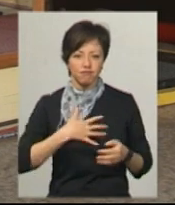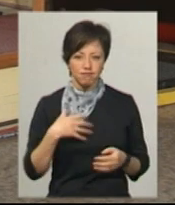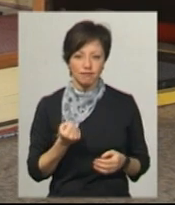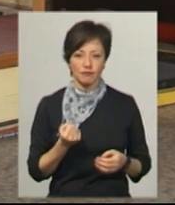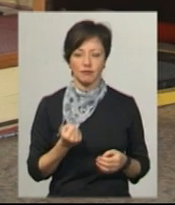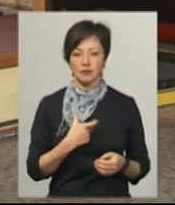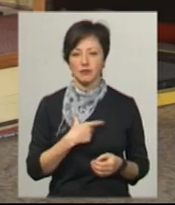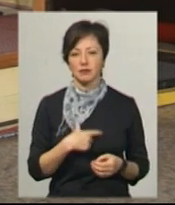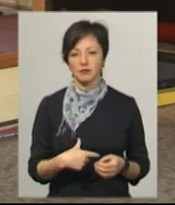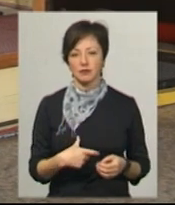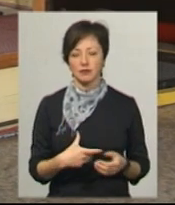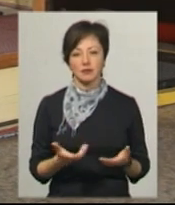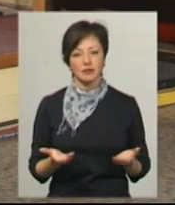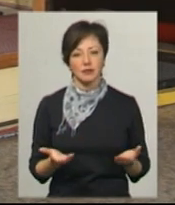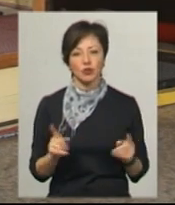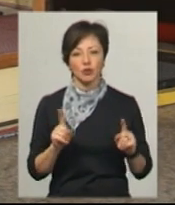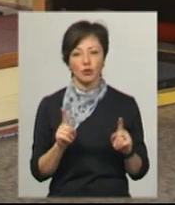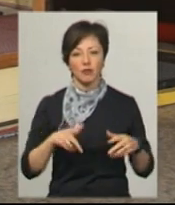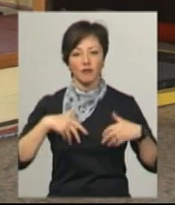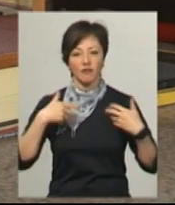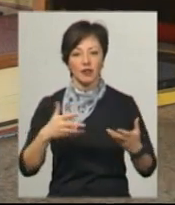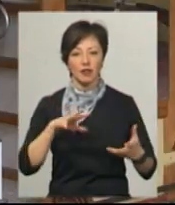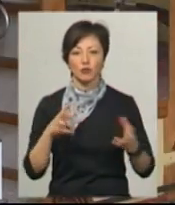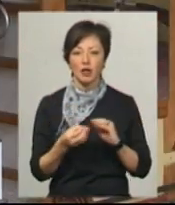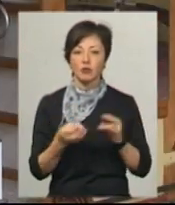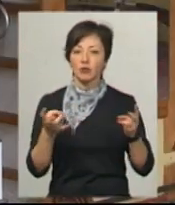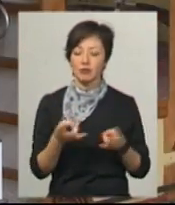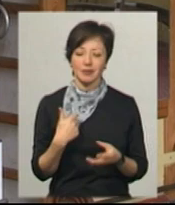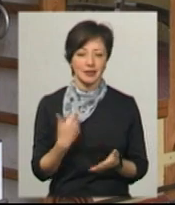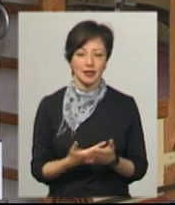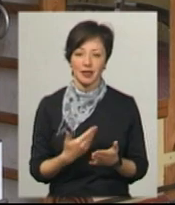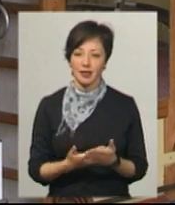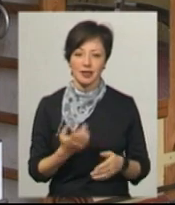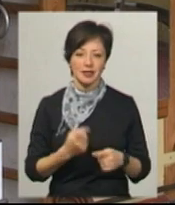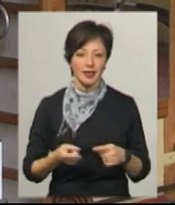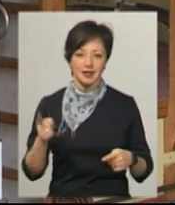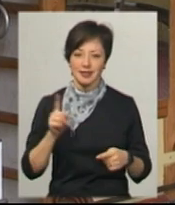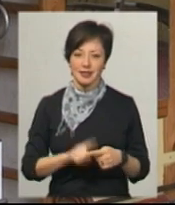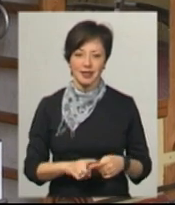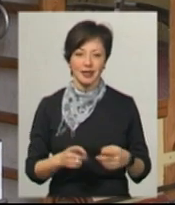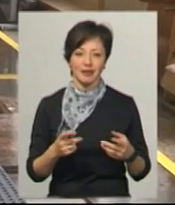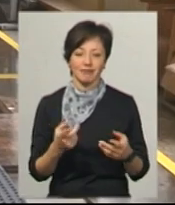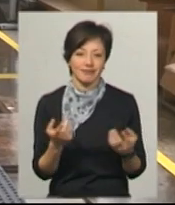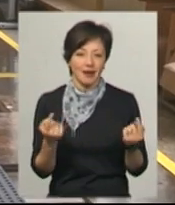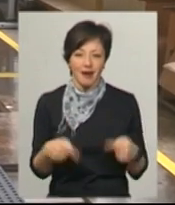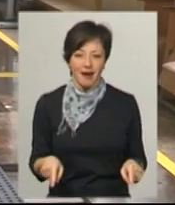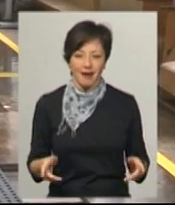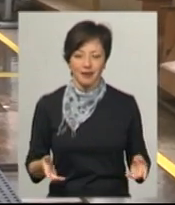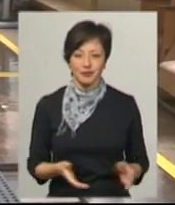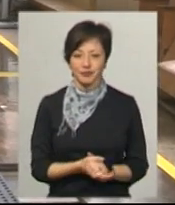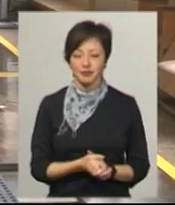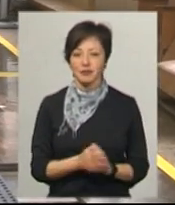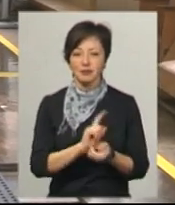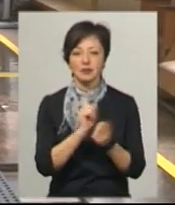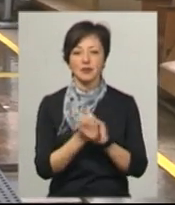все в одну кубку, щоб видати саме там, потрібно. Мені здається, це крах. Замість двох